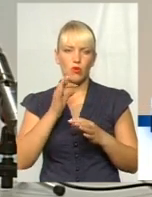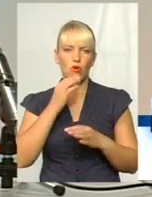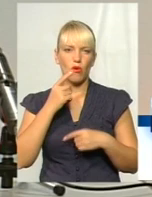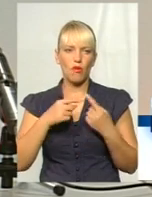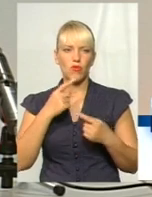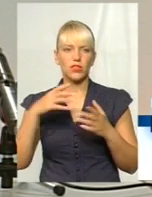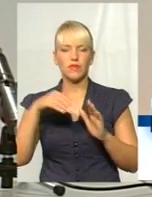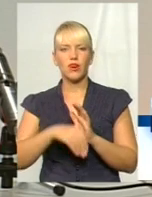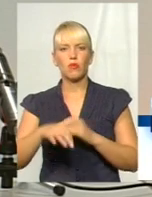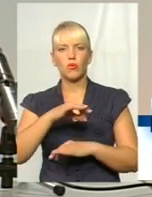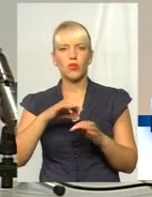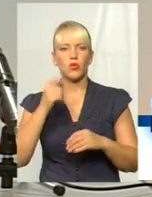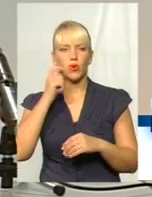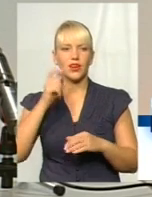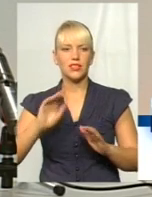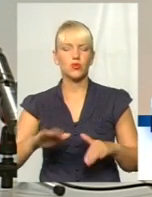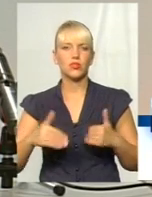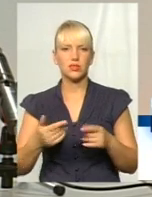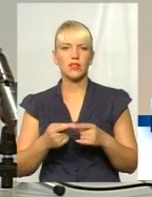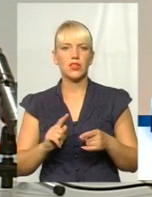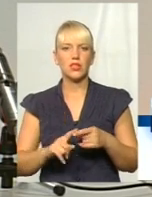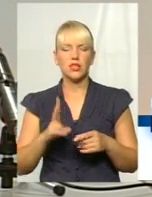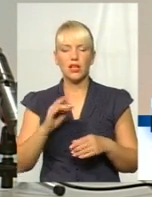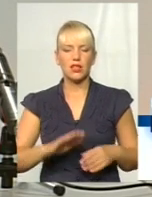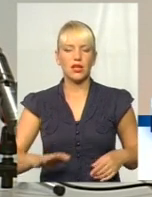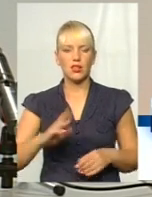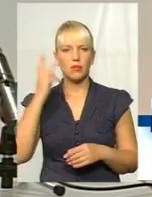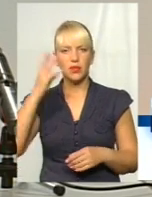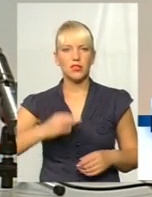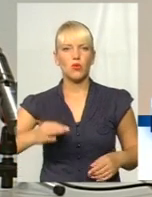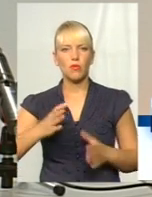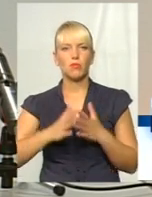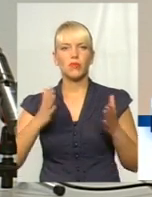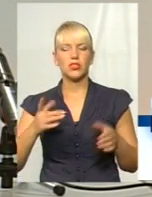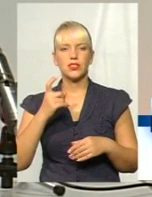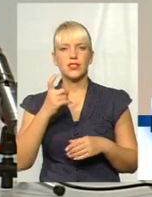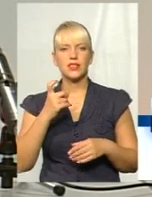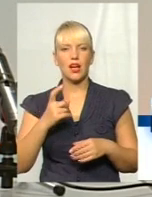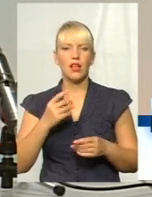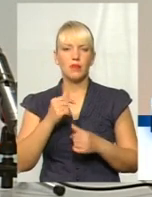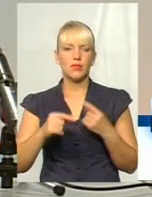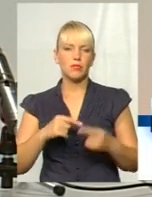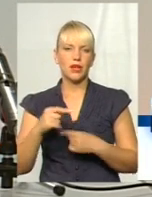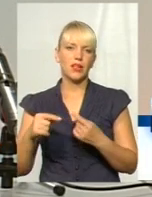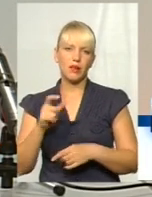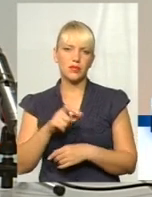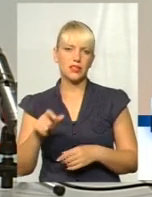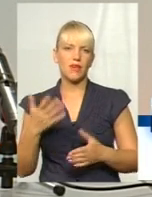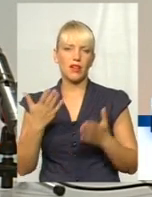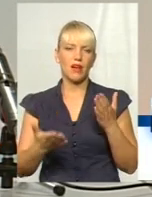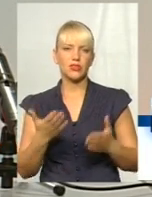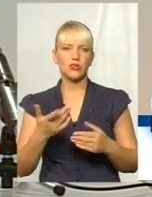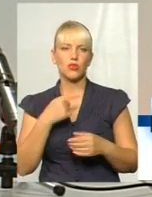проєкту української ініціативи, то це на теренах Хмельницької області більше ста підприємців. Якщо ми будемо говорити саме про проєкт